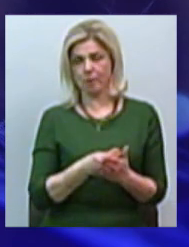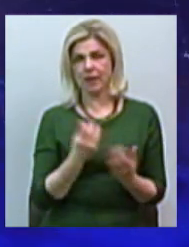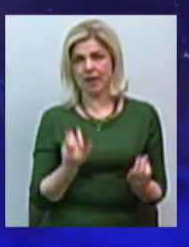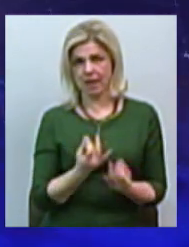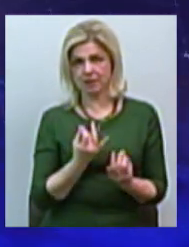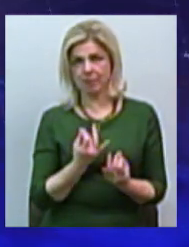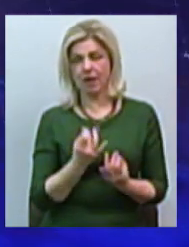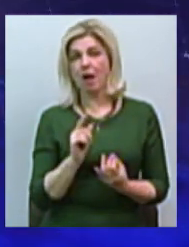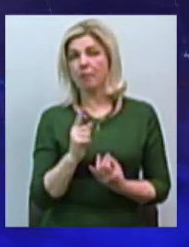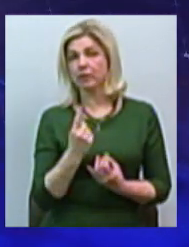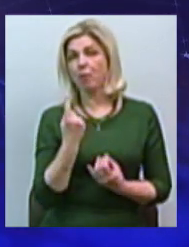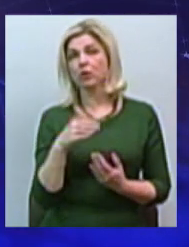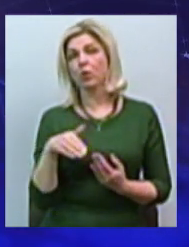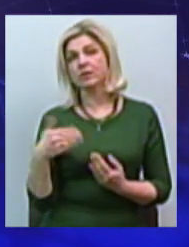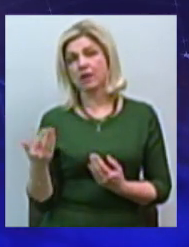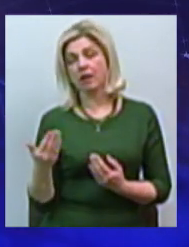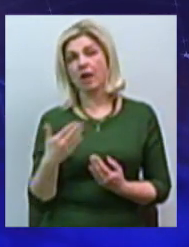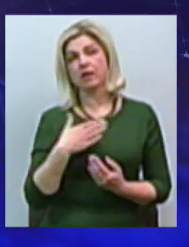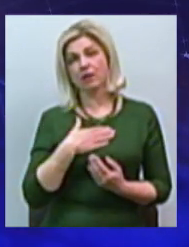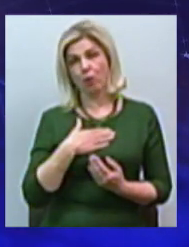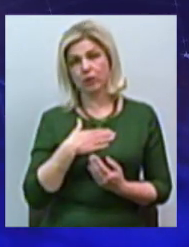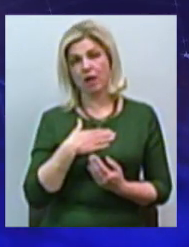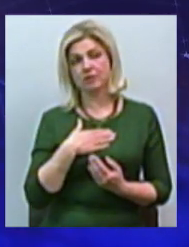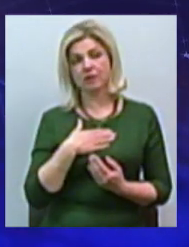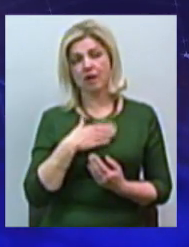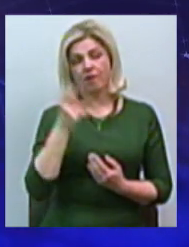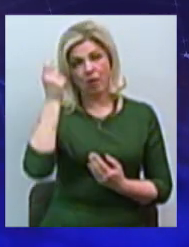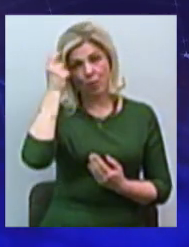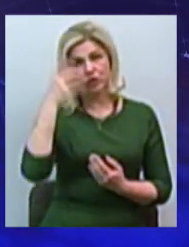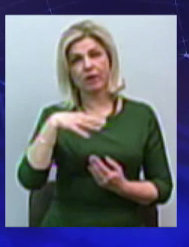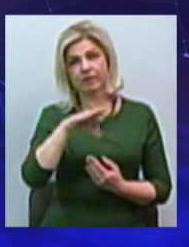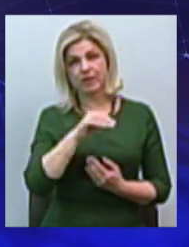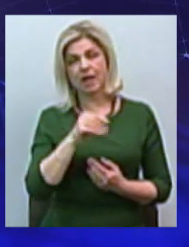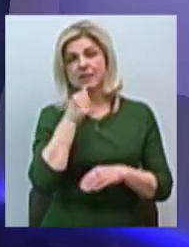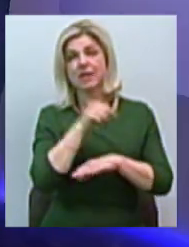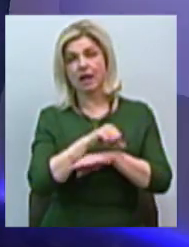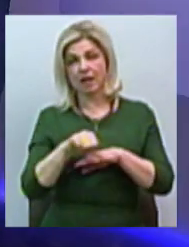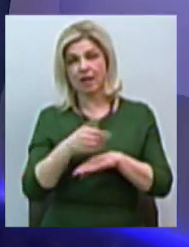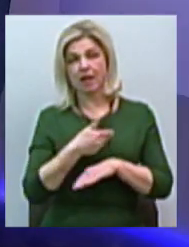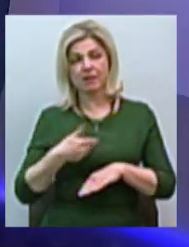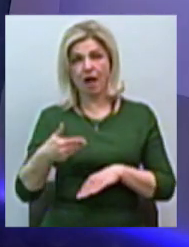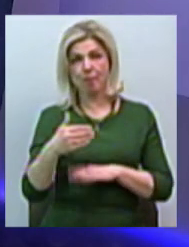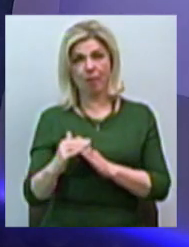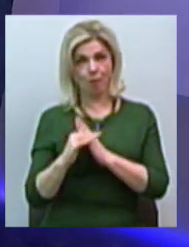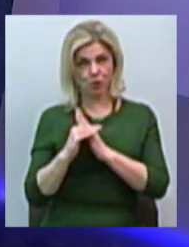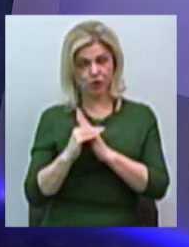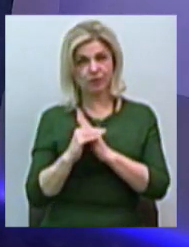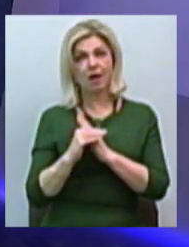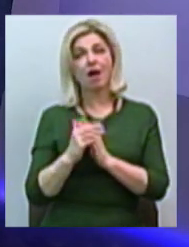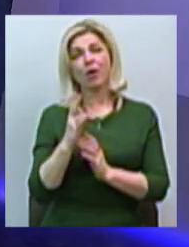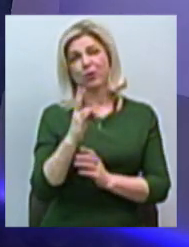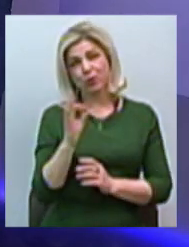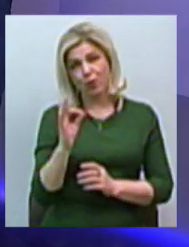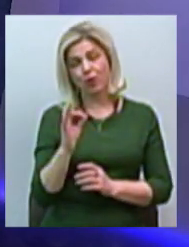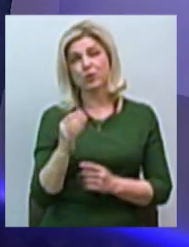с одной сторони, у нас в мозжечке живет всіх лозунг «За границя нам поможуть», но,